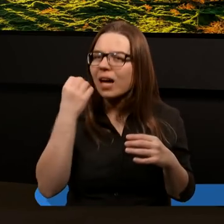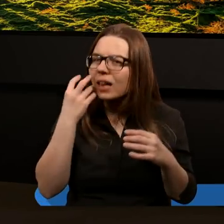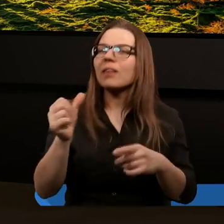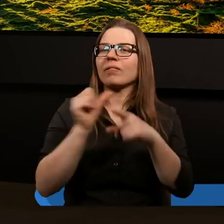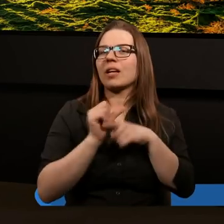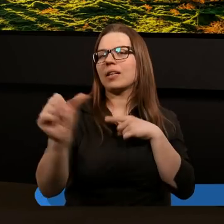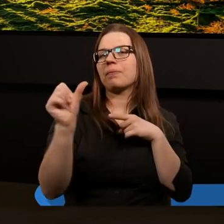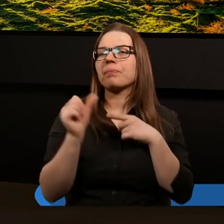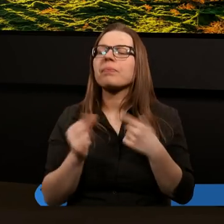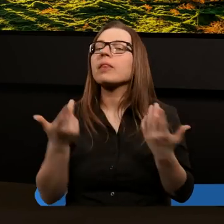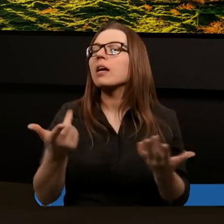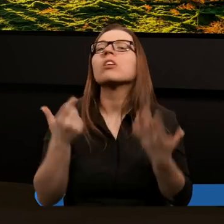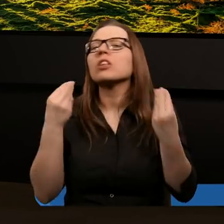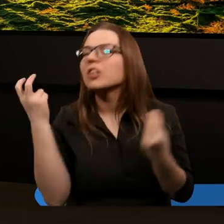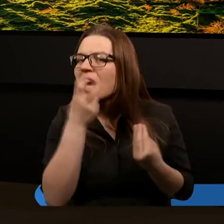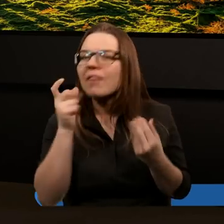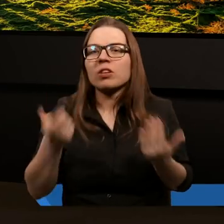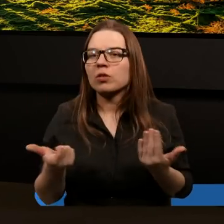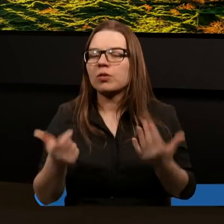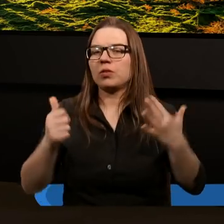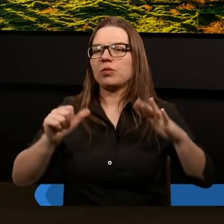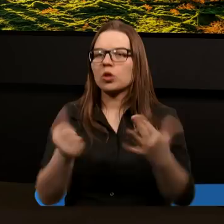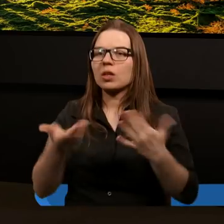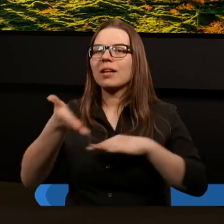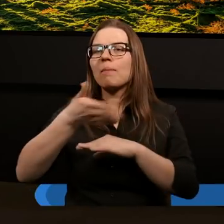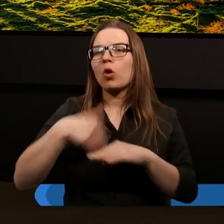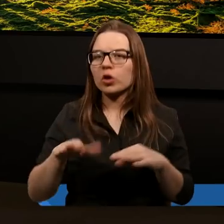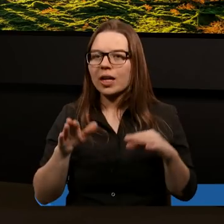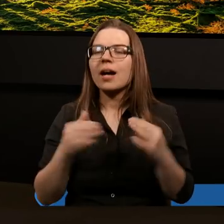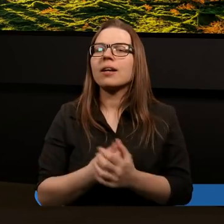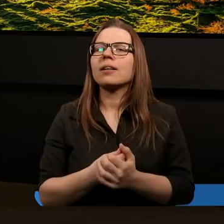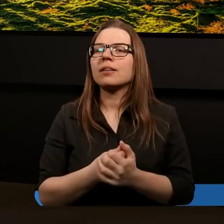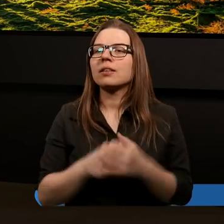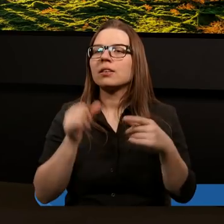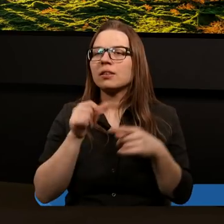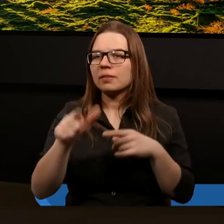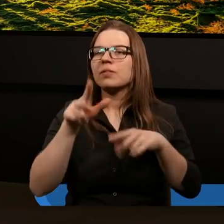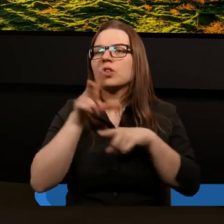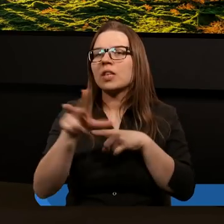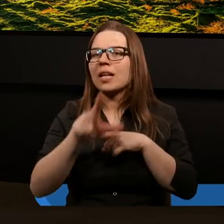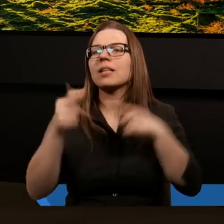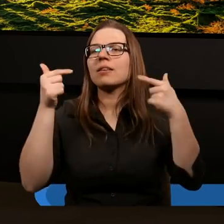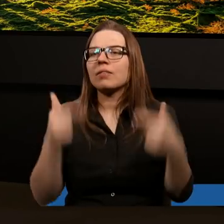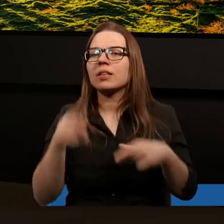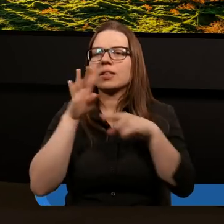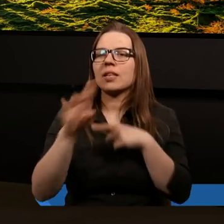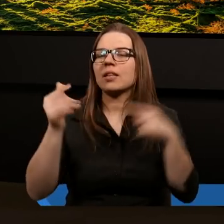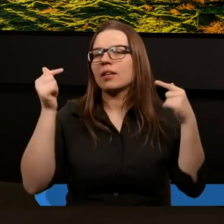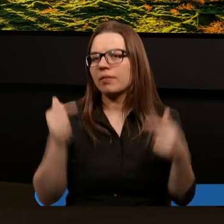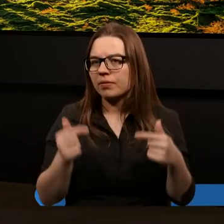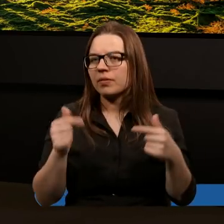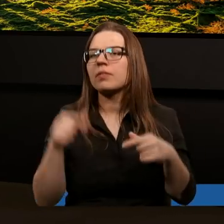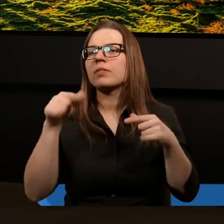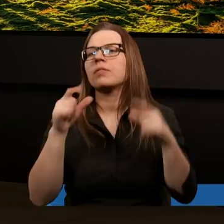ciekawe, że w szóstym rozdziale jest trzynasty wiersz i czternasty.